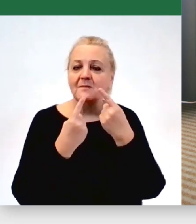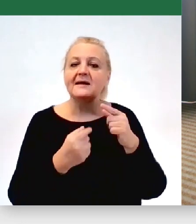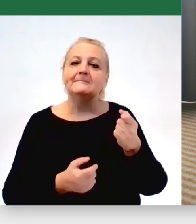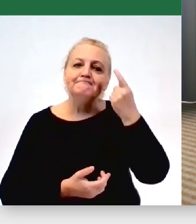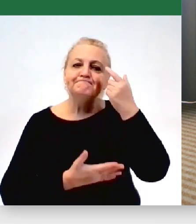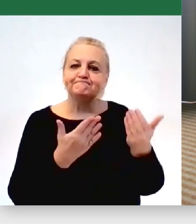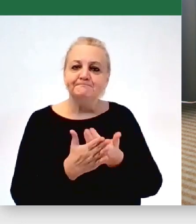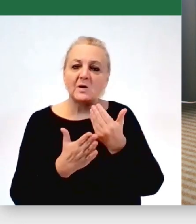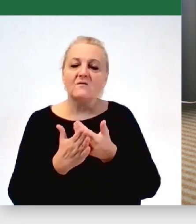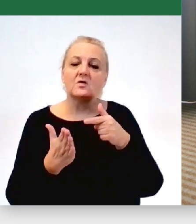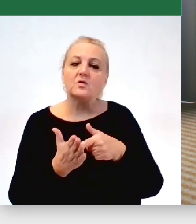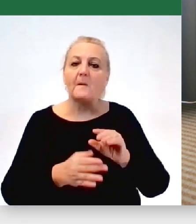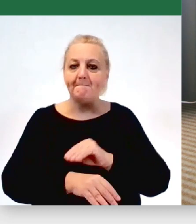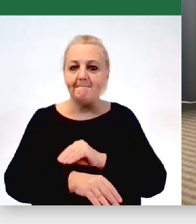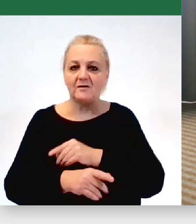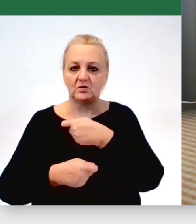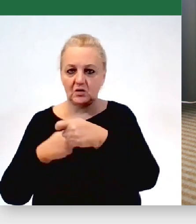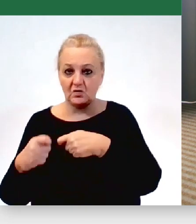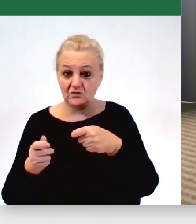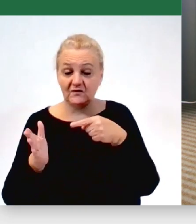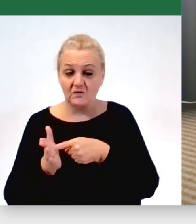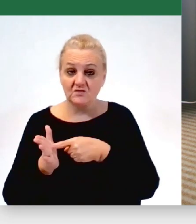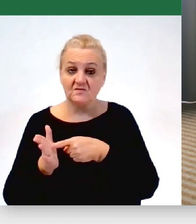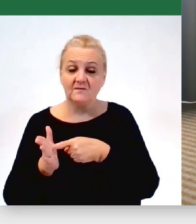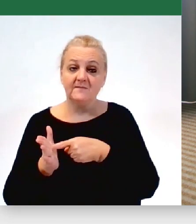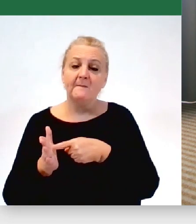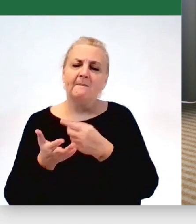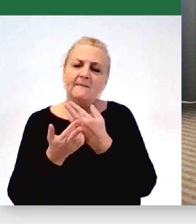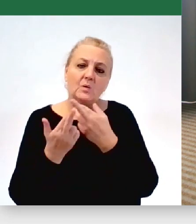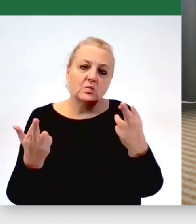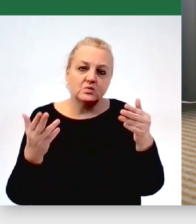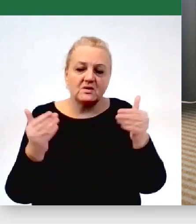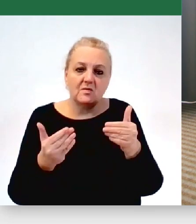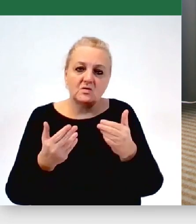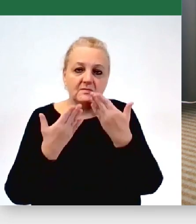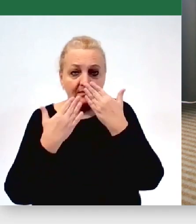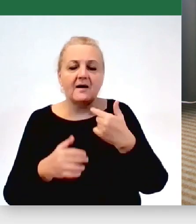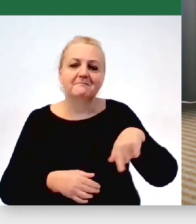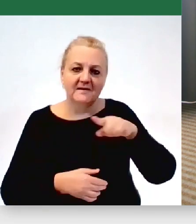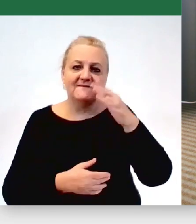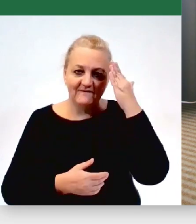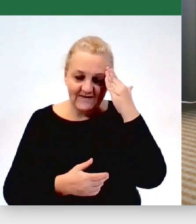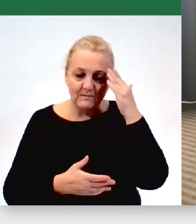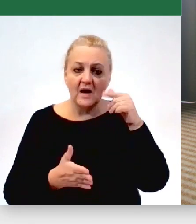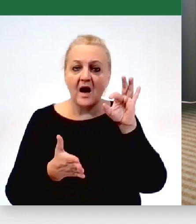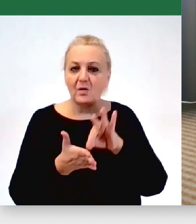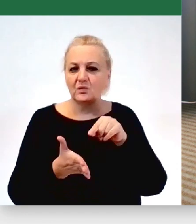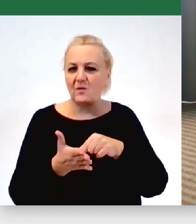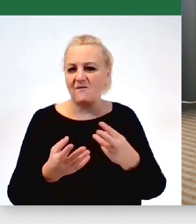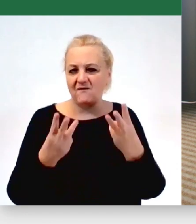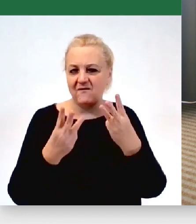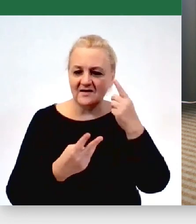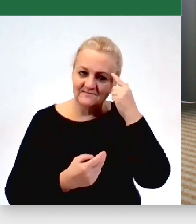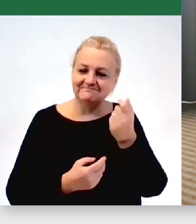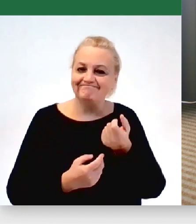to jest pewna metoda rozwiązywania, oczywiście różny może mieć wyraz i to wiemy, bo akurat tu bardzo istotnym źródłem innowacji są